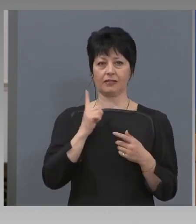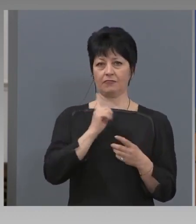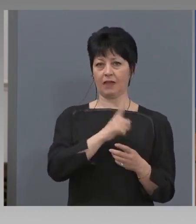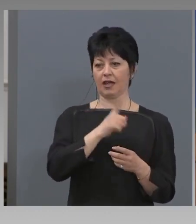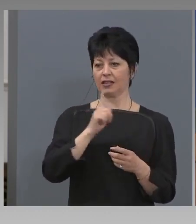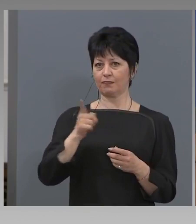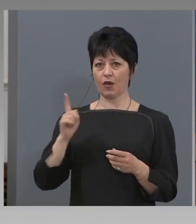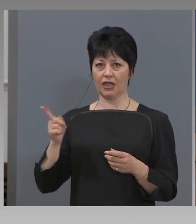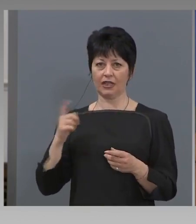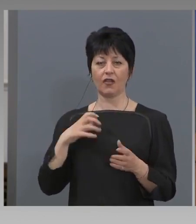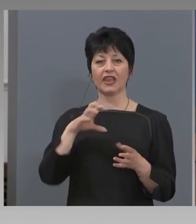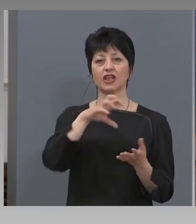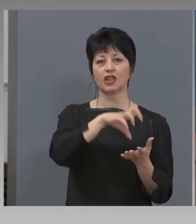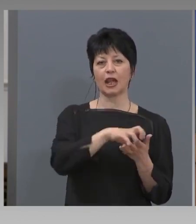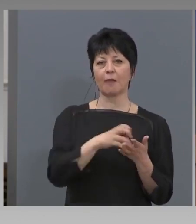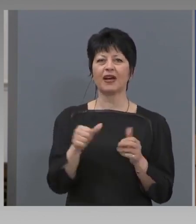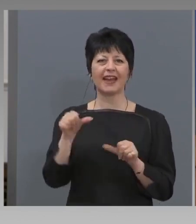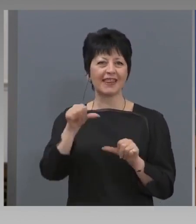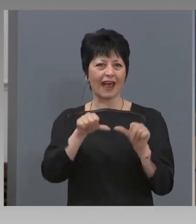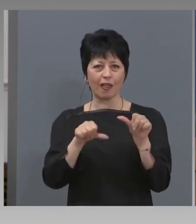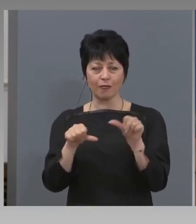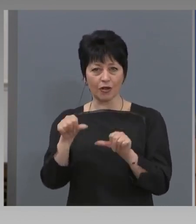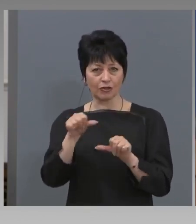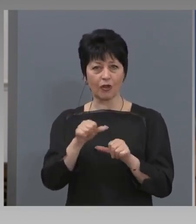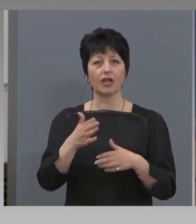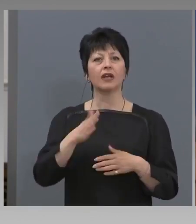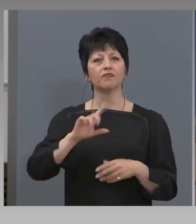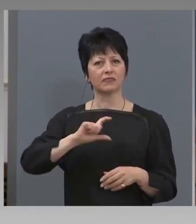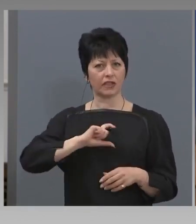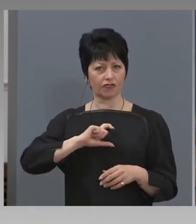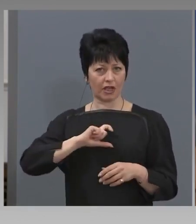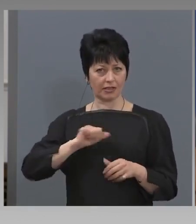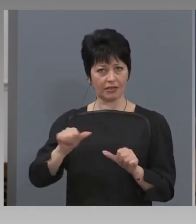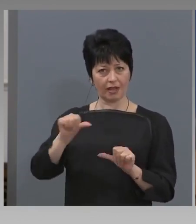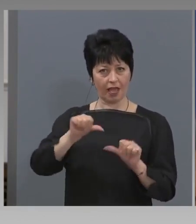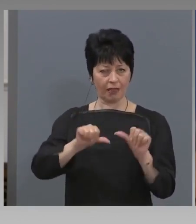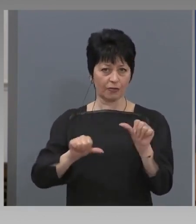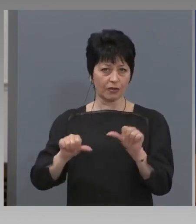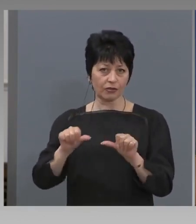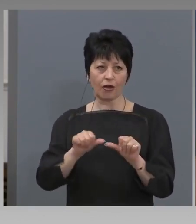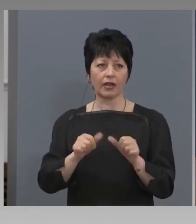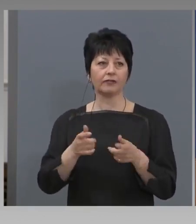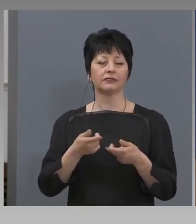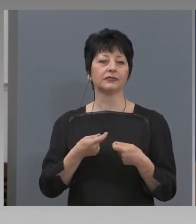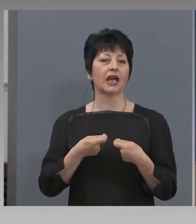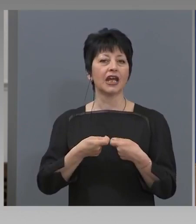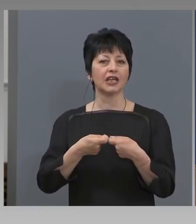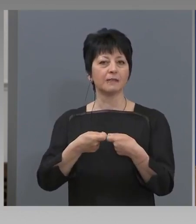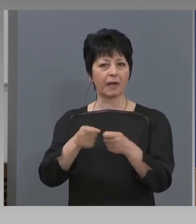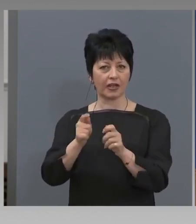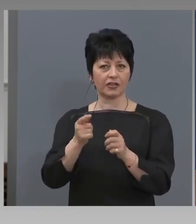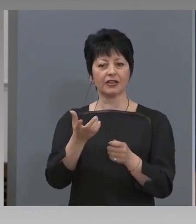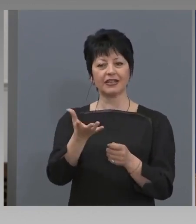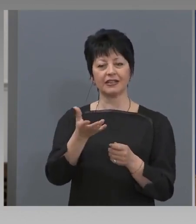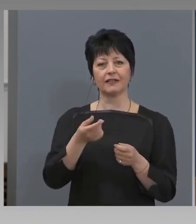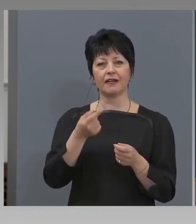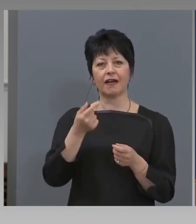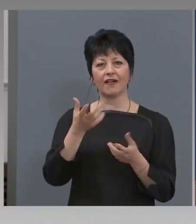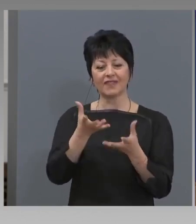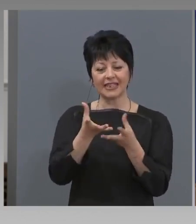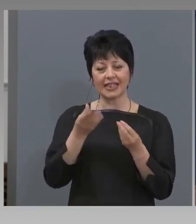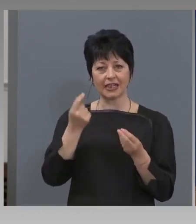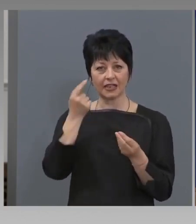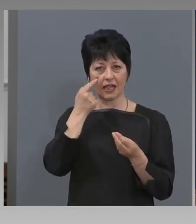щаба, на лабораториите, тъй като и частните лаборатории пращат зетите тестове в